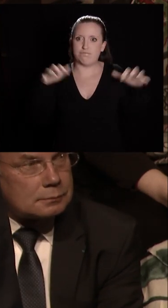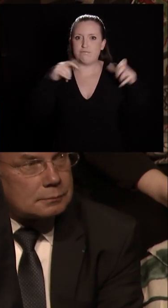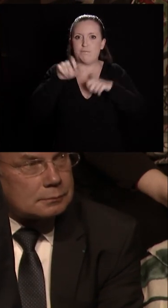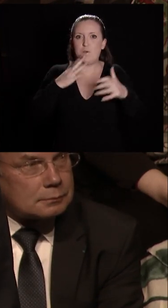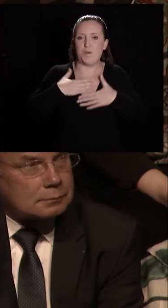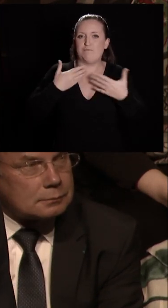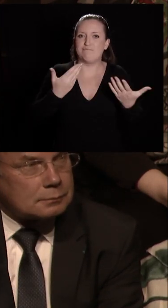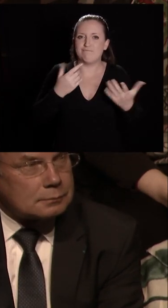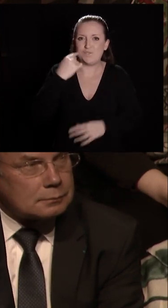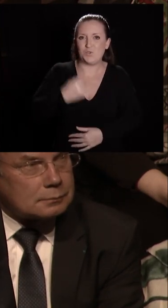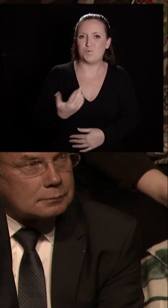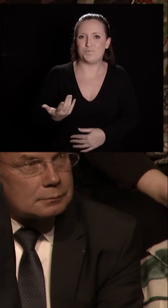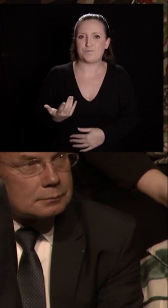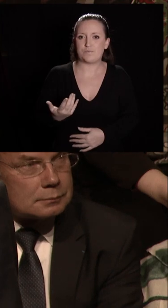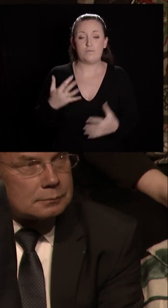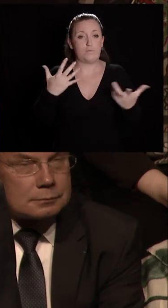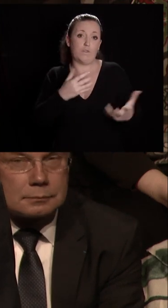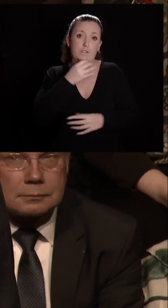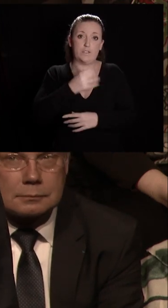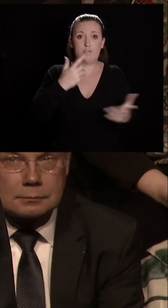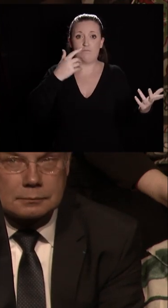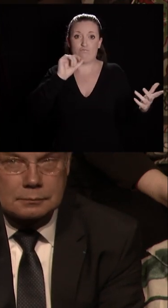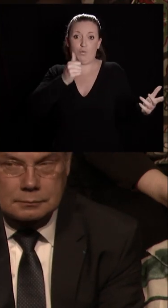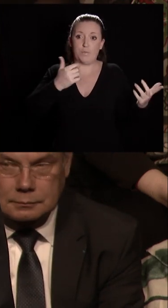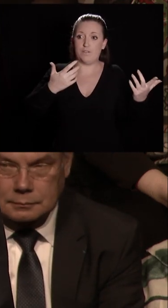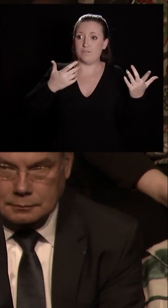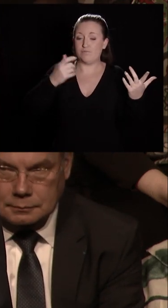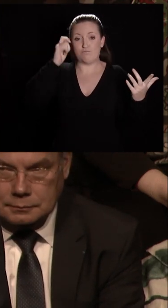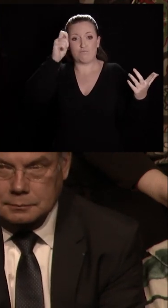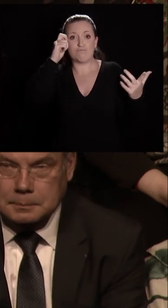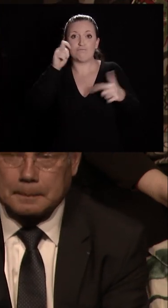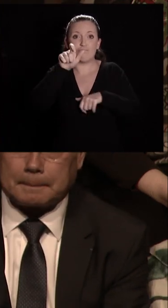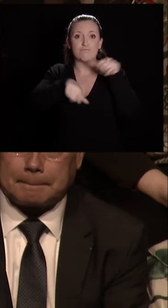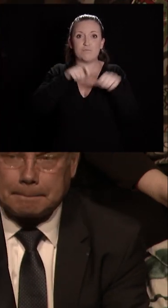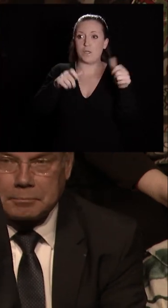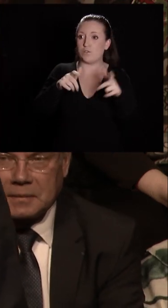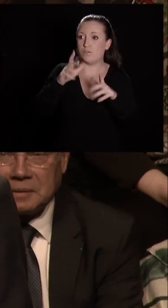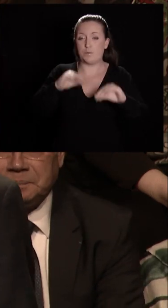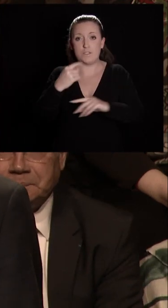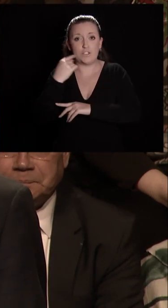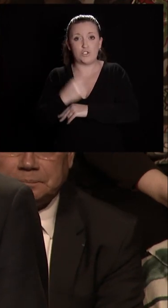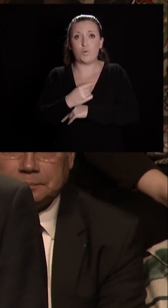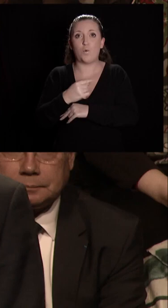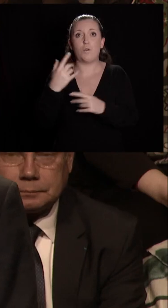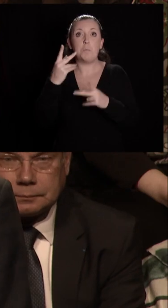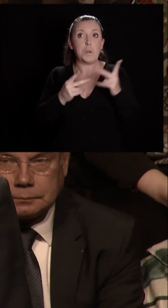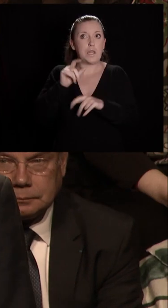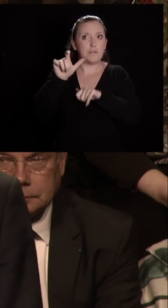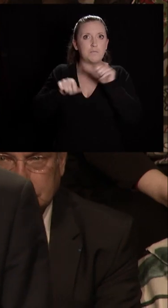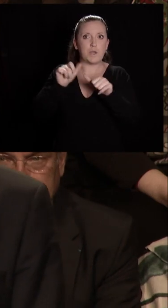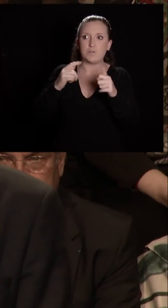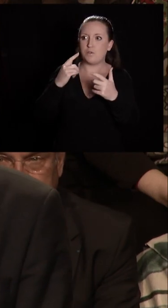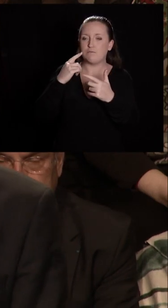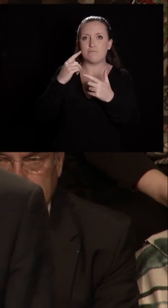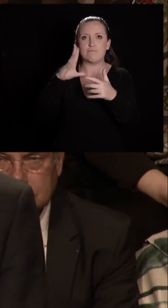un salut particulier aux Dijonais présents dans la salle, peut-être, qui ont témoigné dans le petit film que vous avez